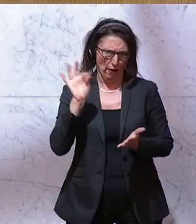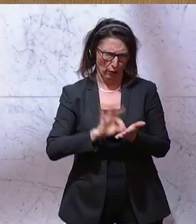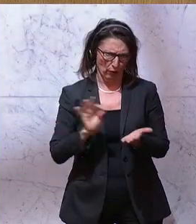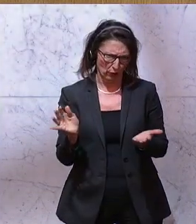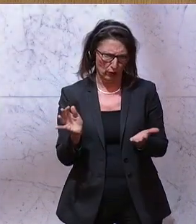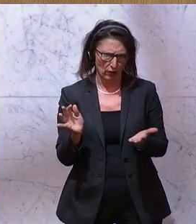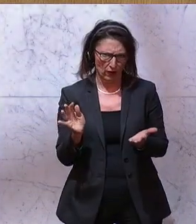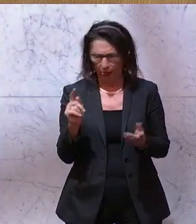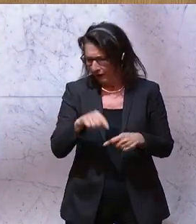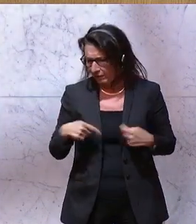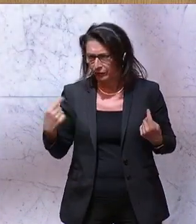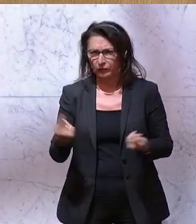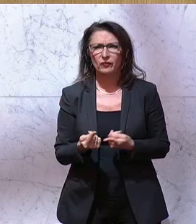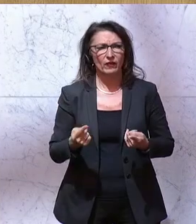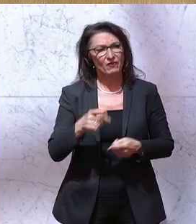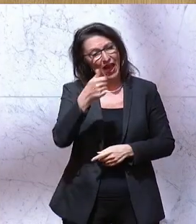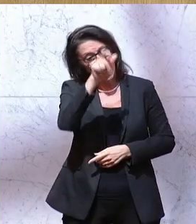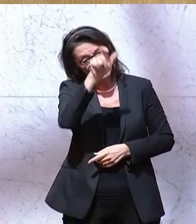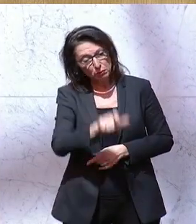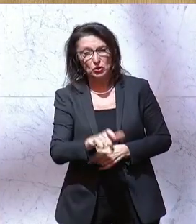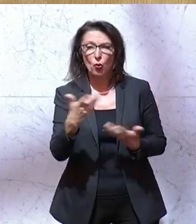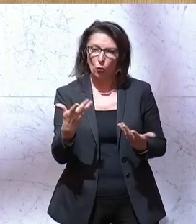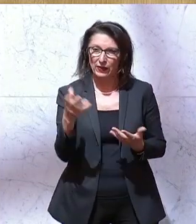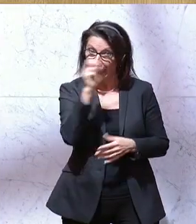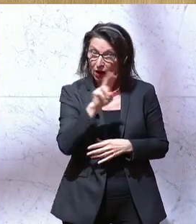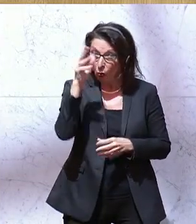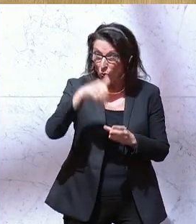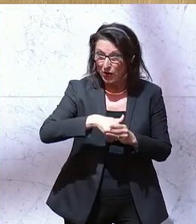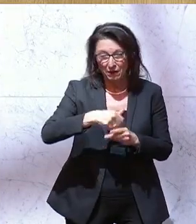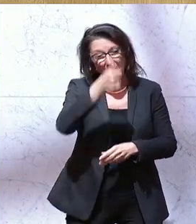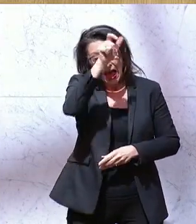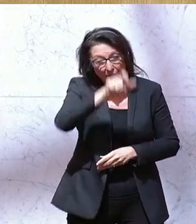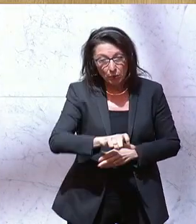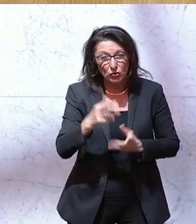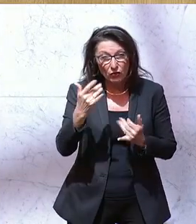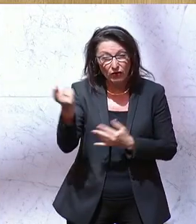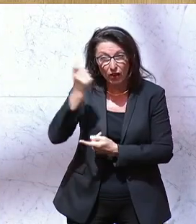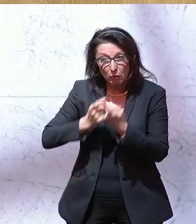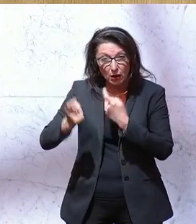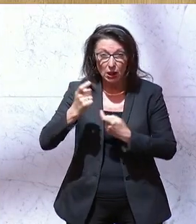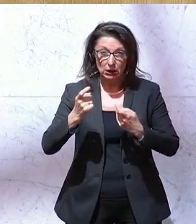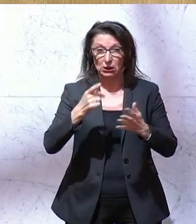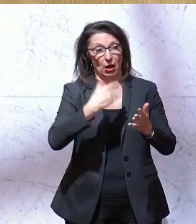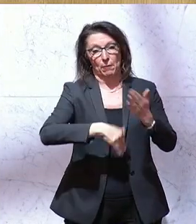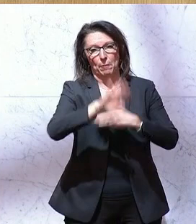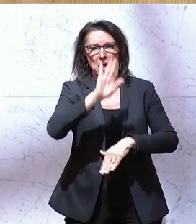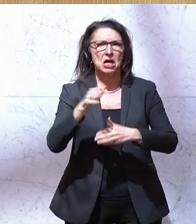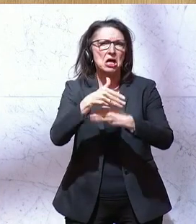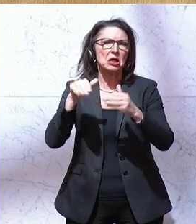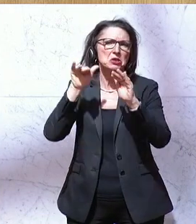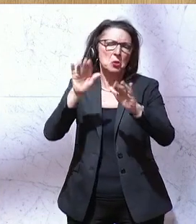Wir haben eine der höchsten Pro-Kopf-Belastungen in der Europäischen Union. Grenzschutz machen wir nicht,